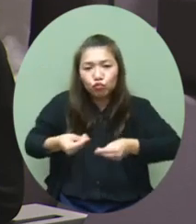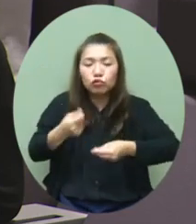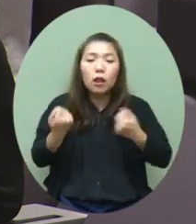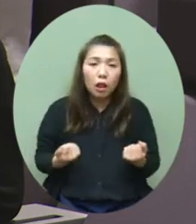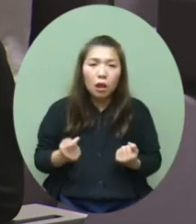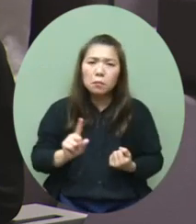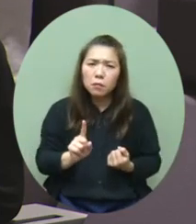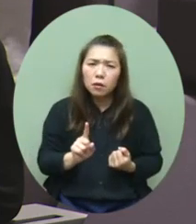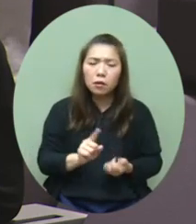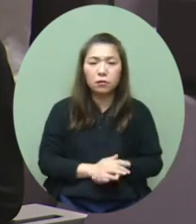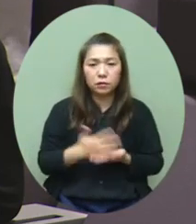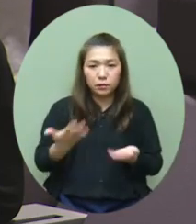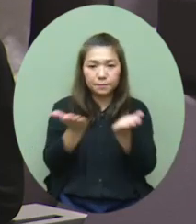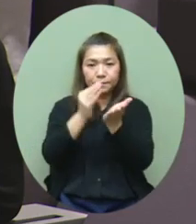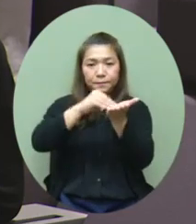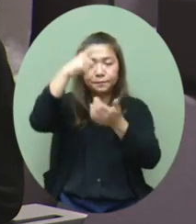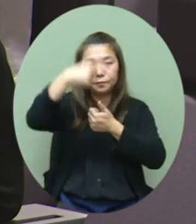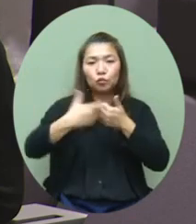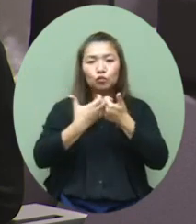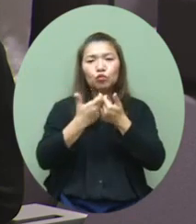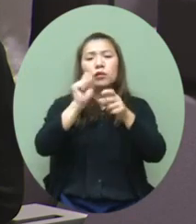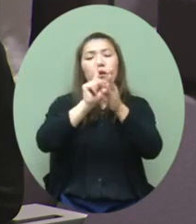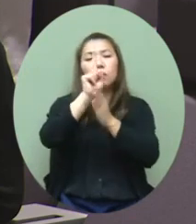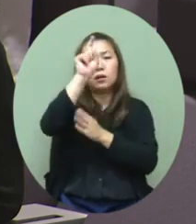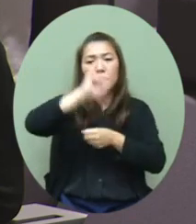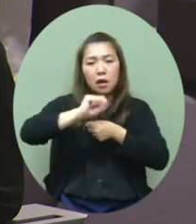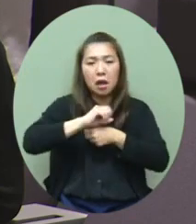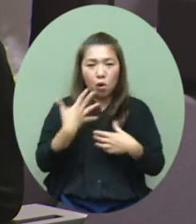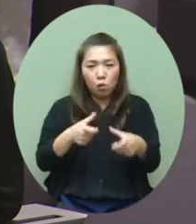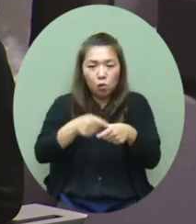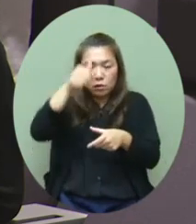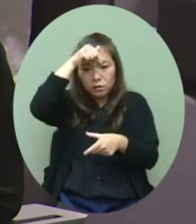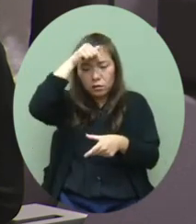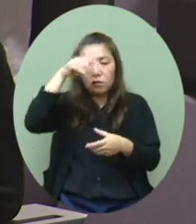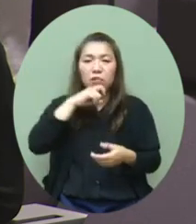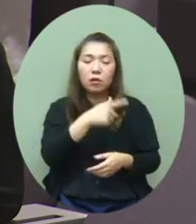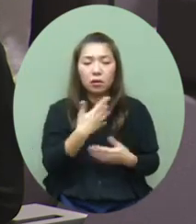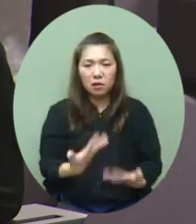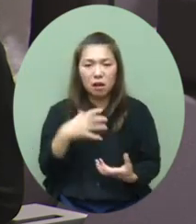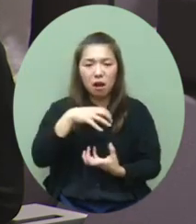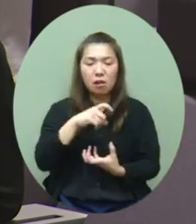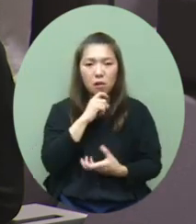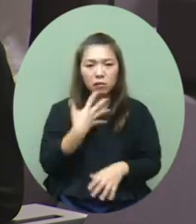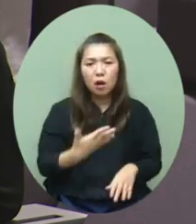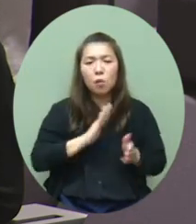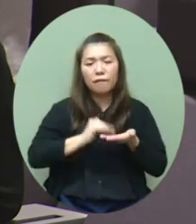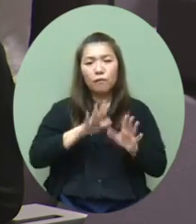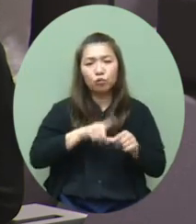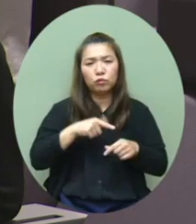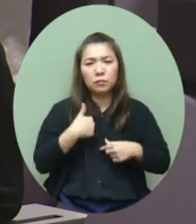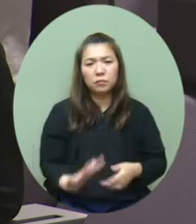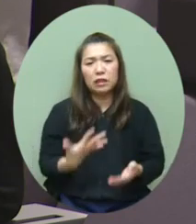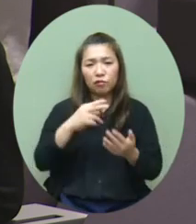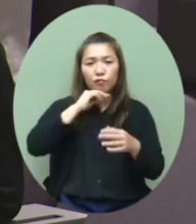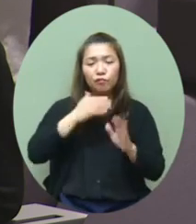呢還有現在確診數字是持續上升公立院壓力都開始大在防疫措施方面衛生服務中心覺得有沒有